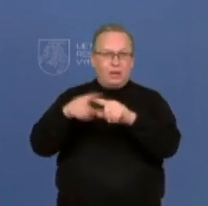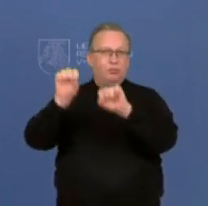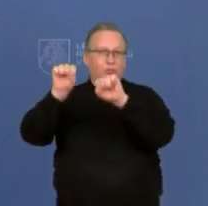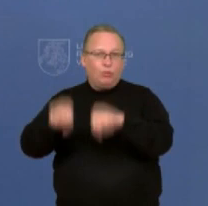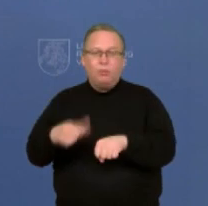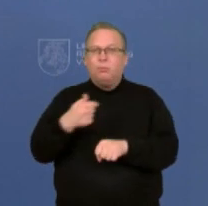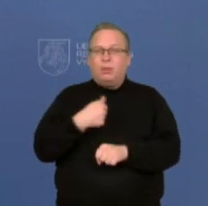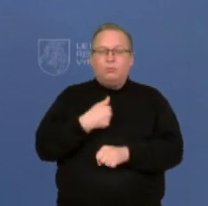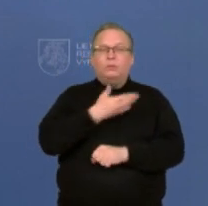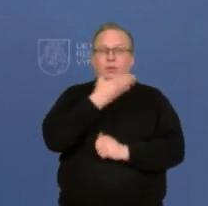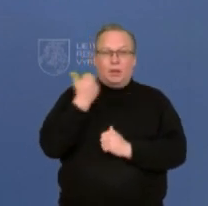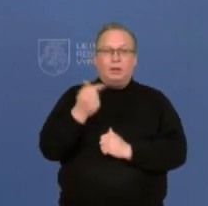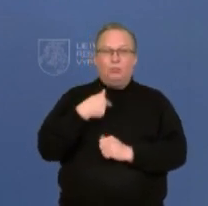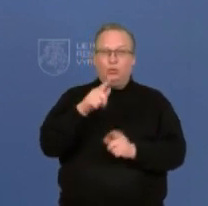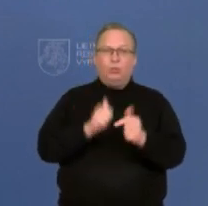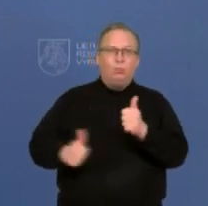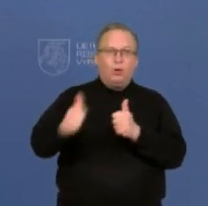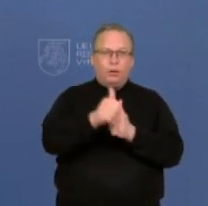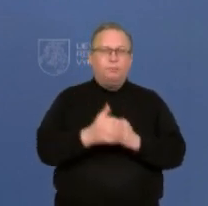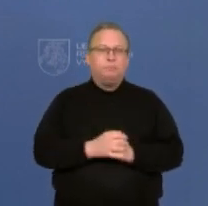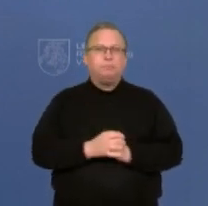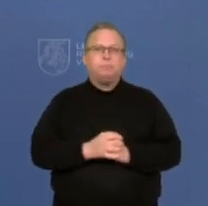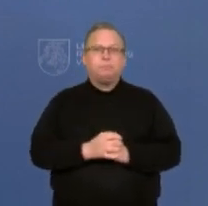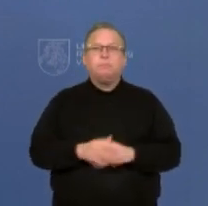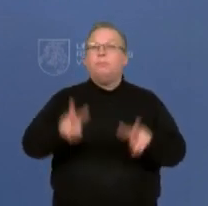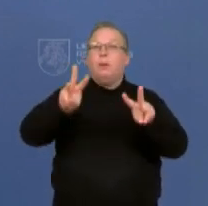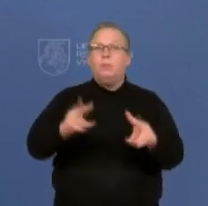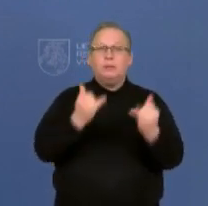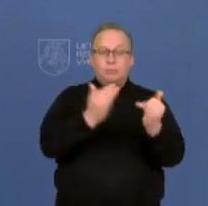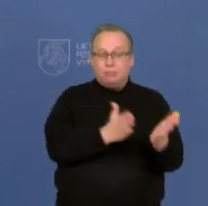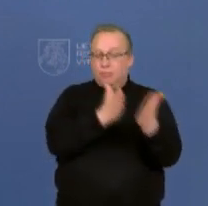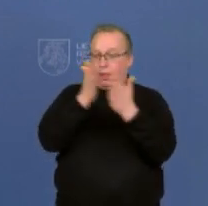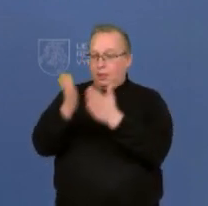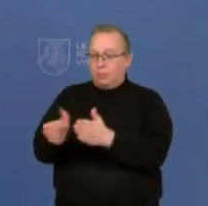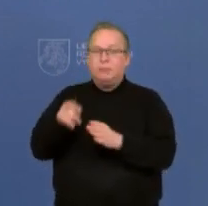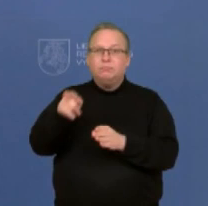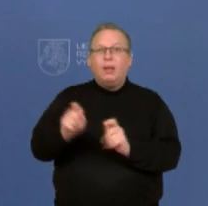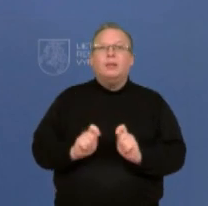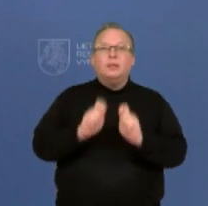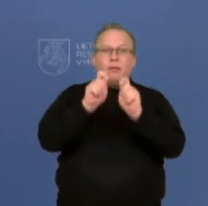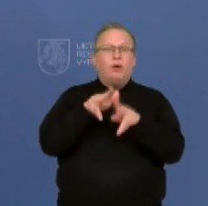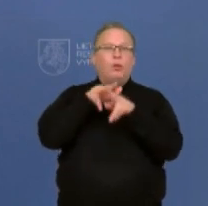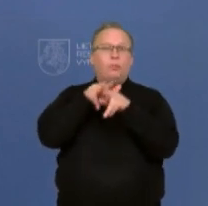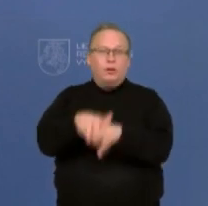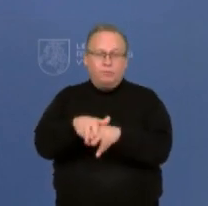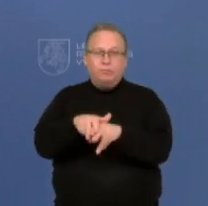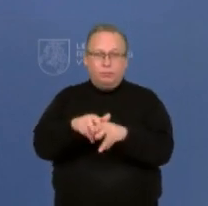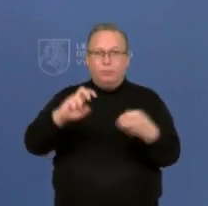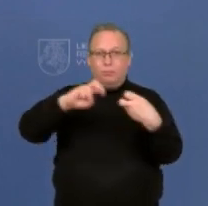šiandien mūsų nėra tai prioritetas. Supratu. Ir ministra, tai dabar perinant prie tos testavimo apkrovimo problemos,